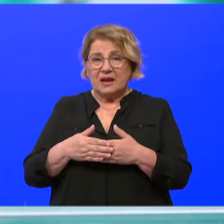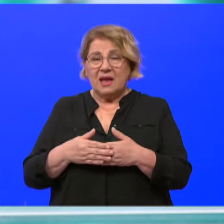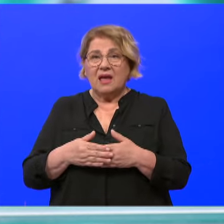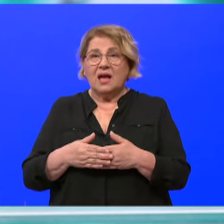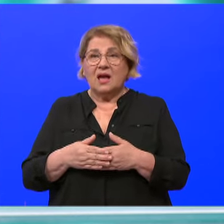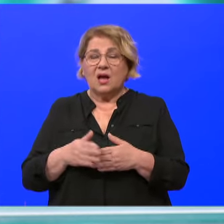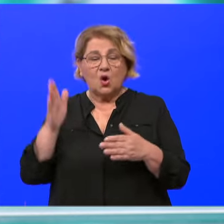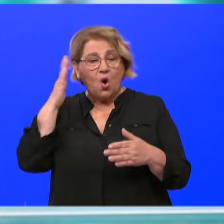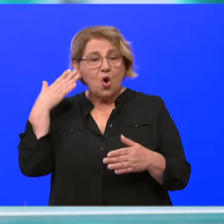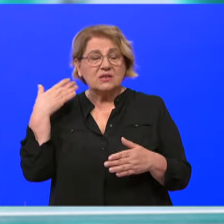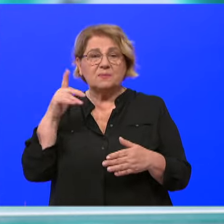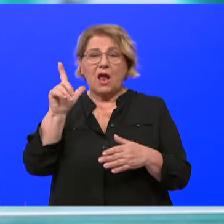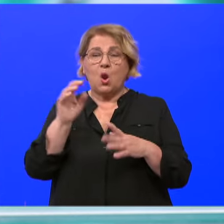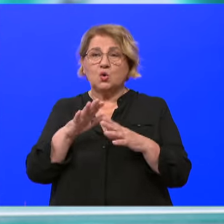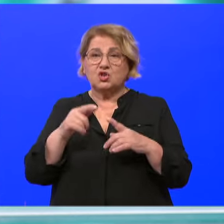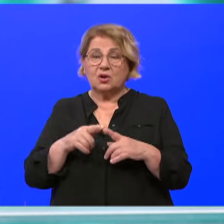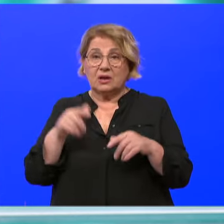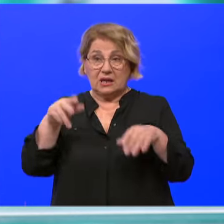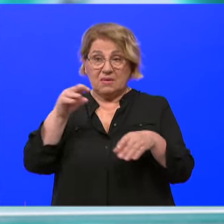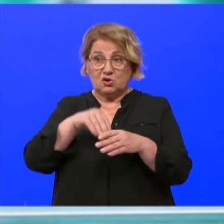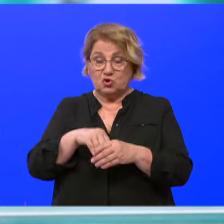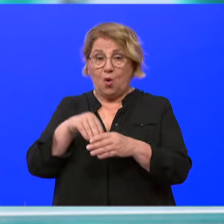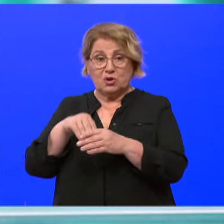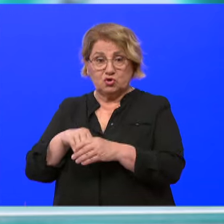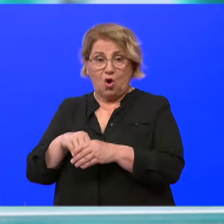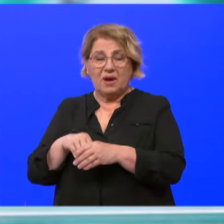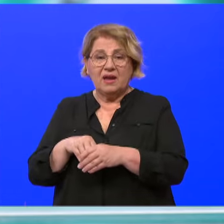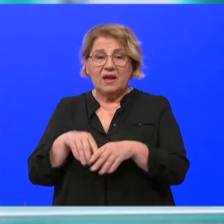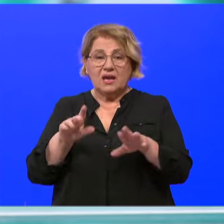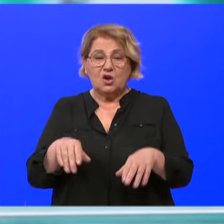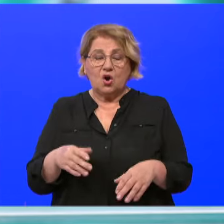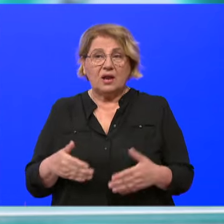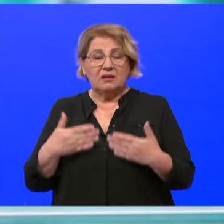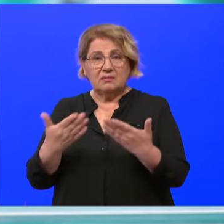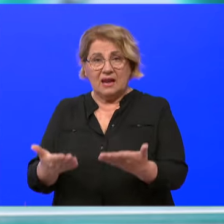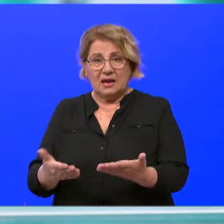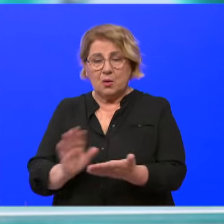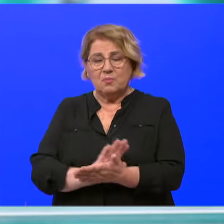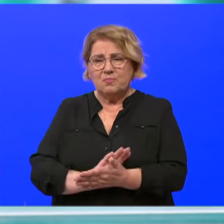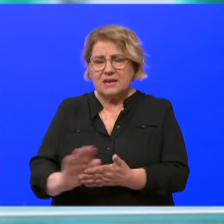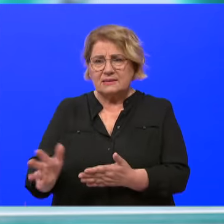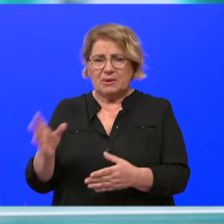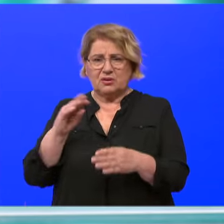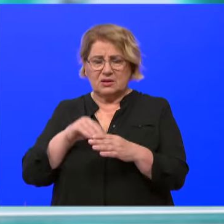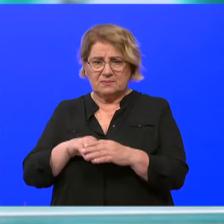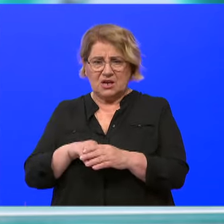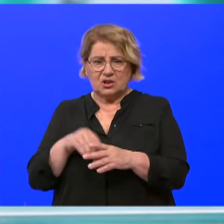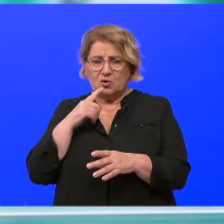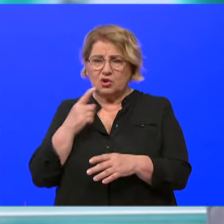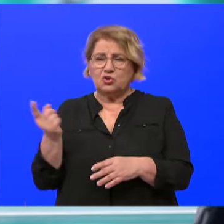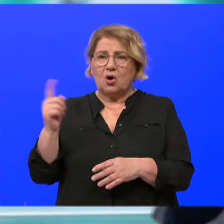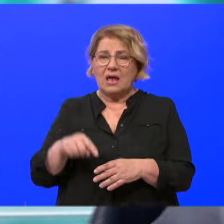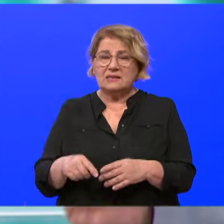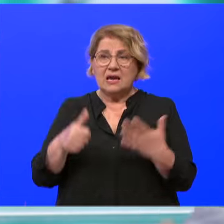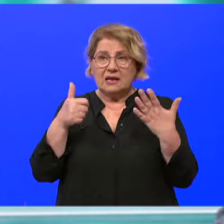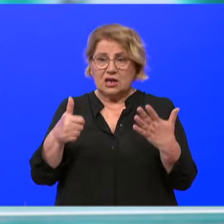Zagrebu, koji ima u svoje stanove, ima u svoje sobe i oni, zamislite, pružaju besplatno smješta ljudima koji doražu